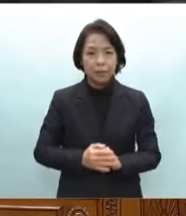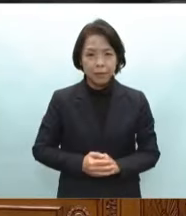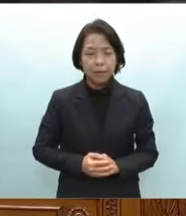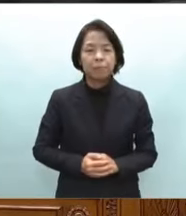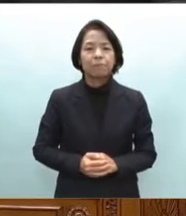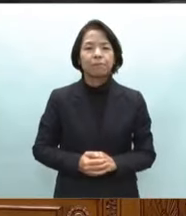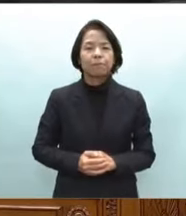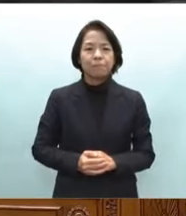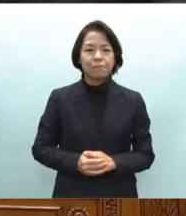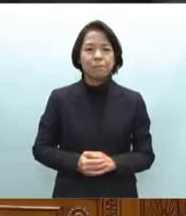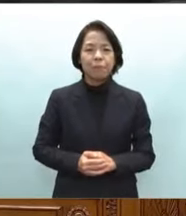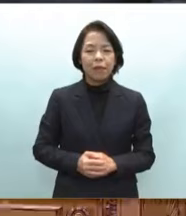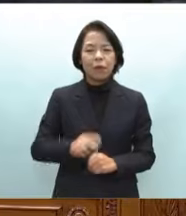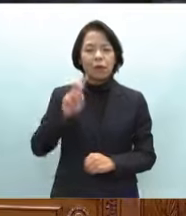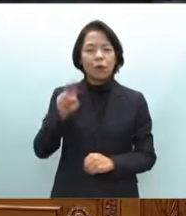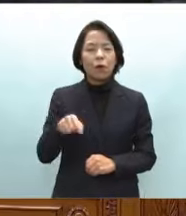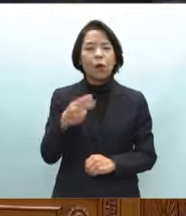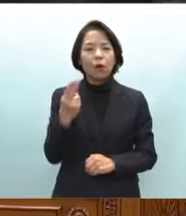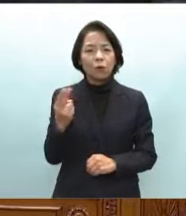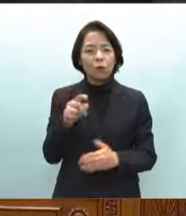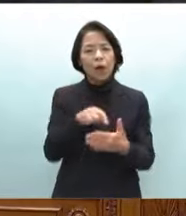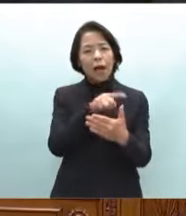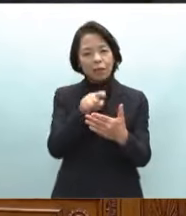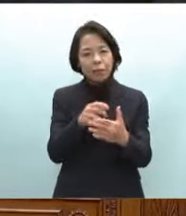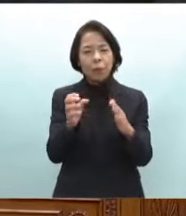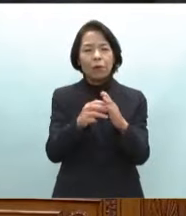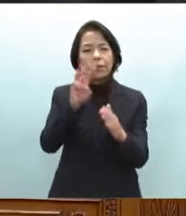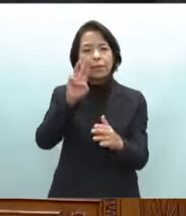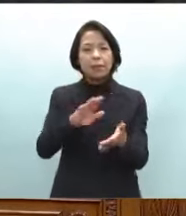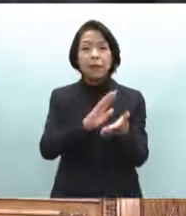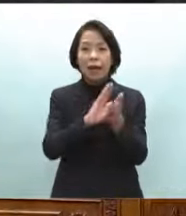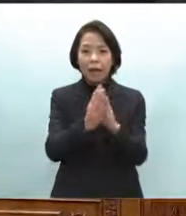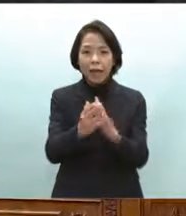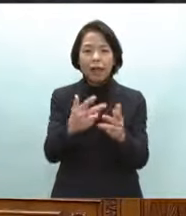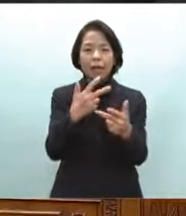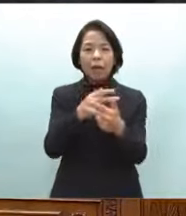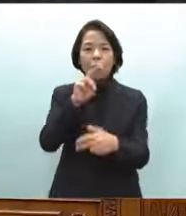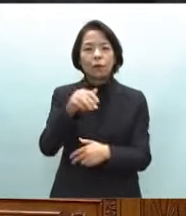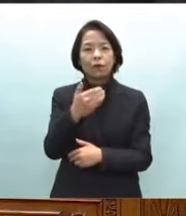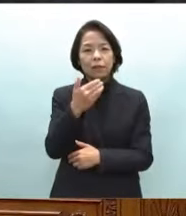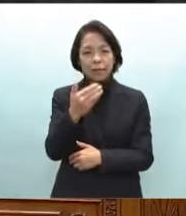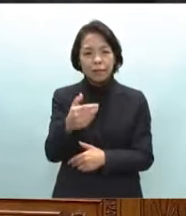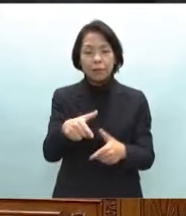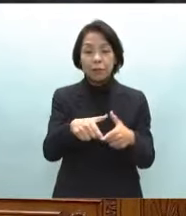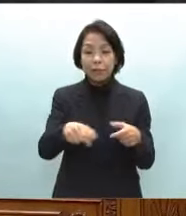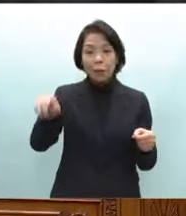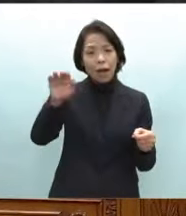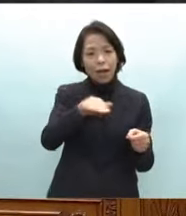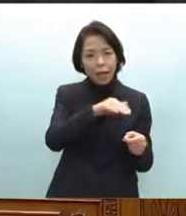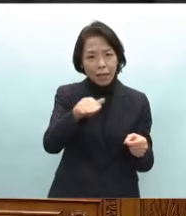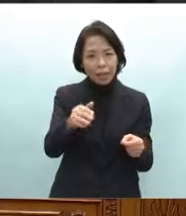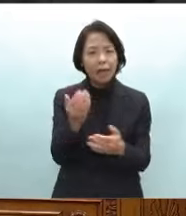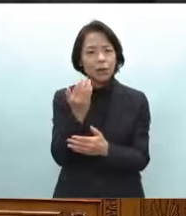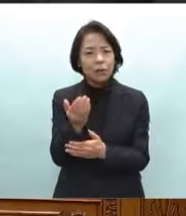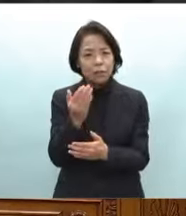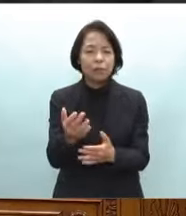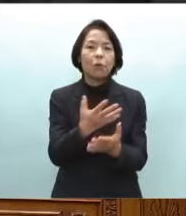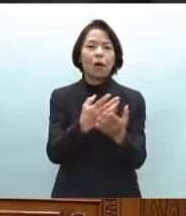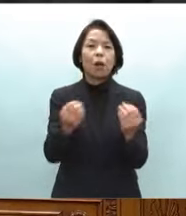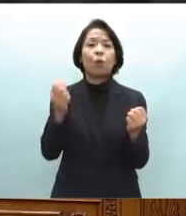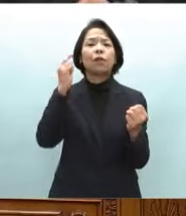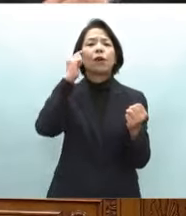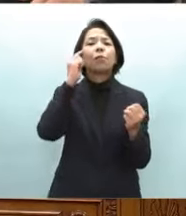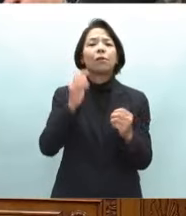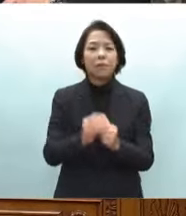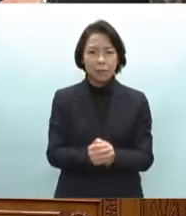小野津と野党半島石川県北陸日本海沿岸に関する項目が多くなりますが地